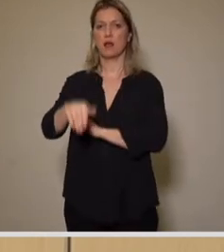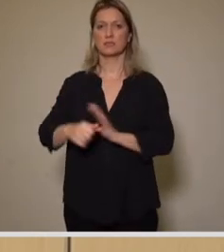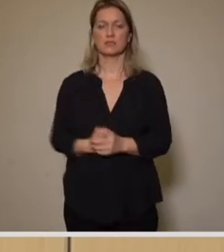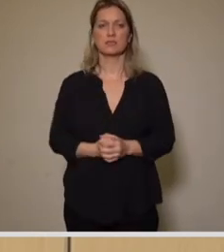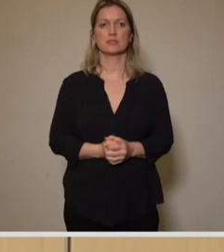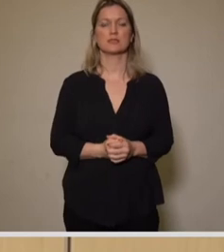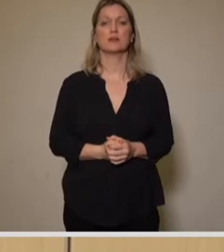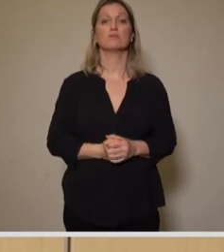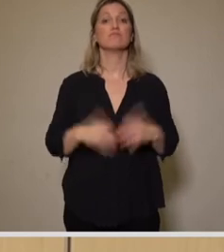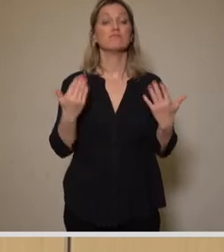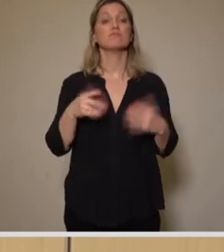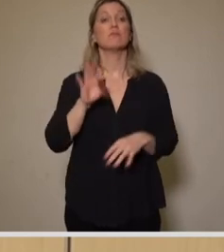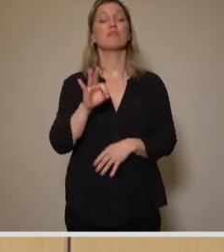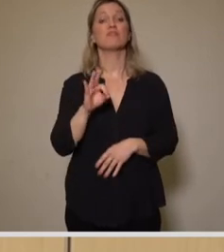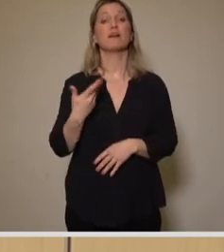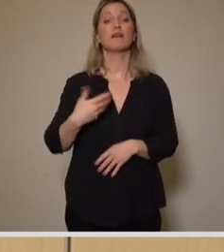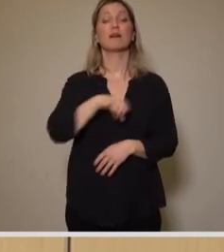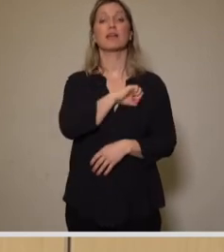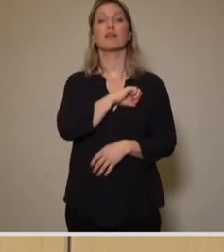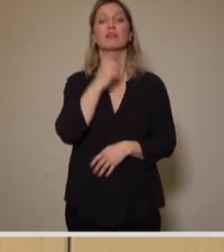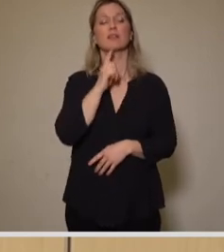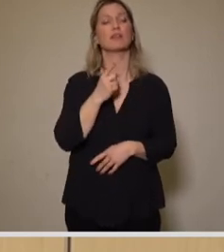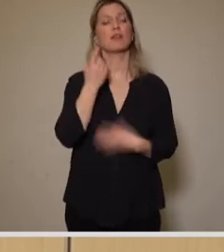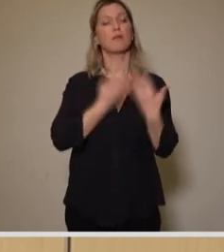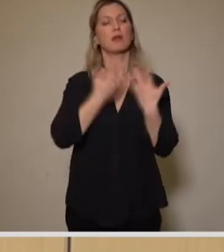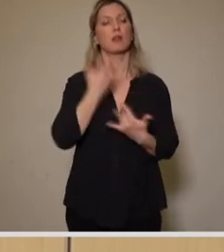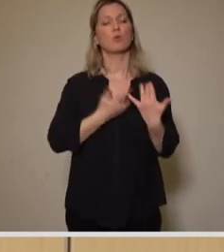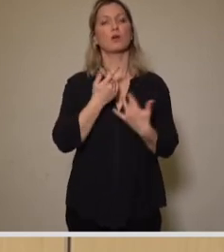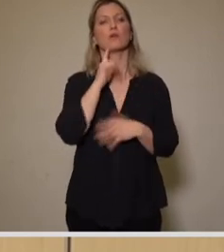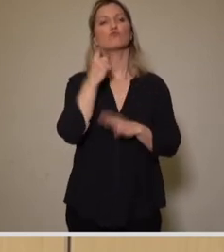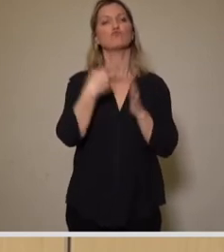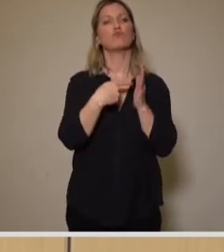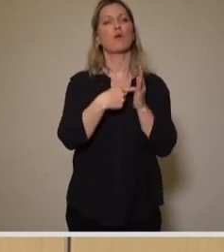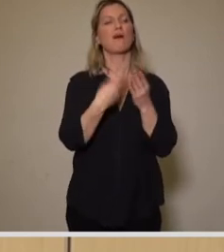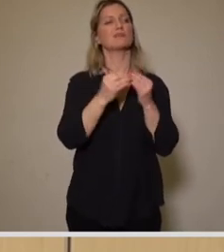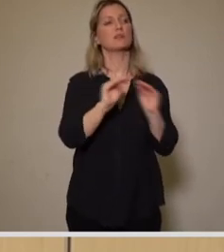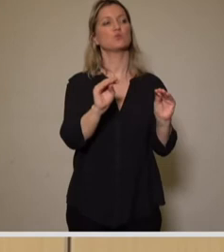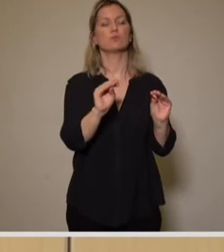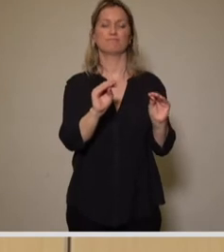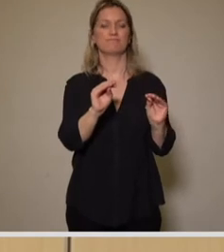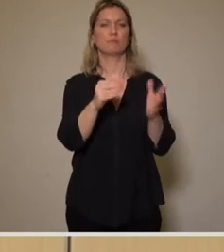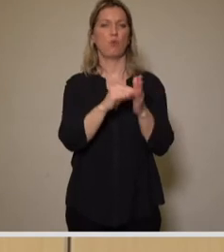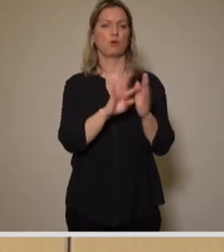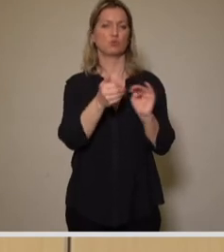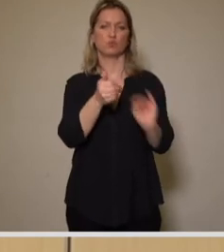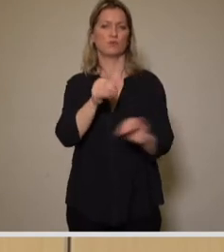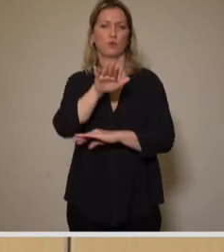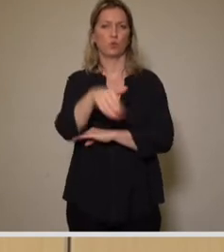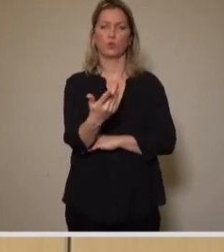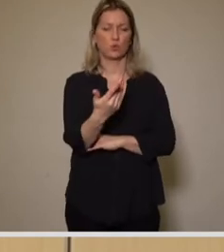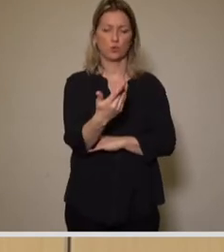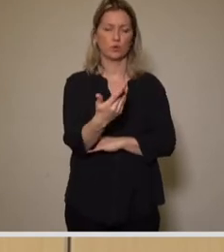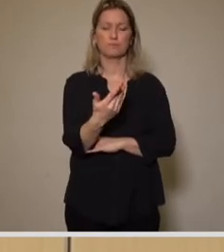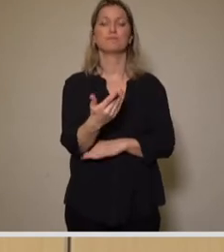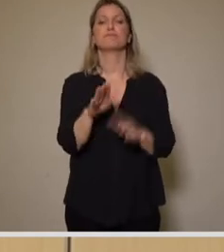Gewinnermittlungen, Steuerfestsetzungen ja noch sehr frühzeitig erfolgen und in einem frühen Stadium sind,